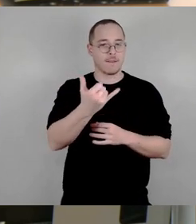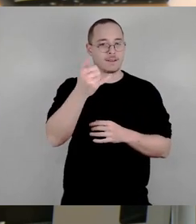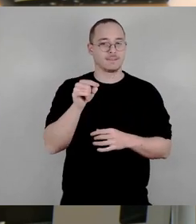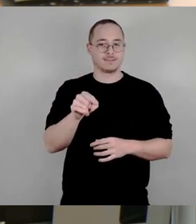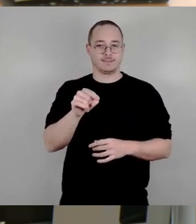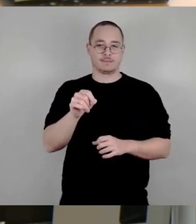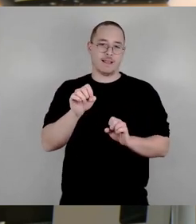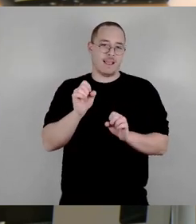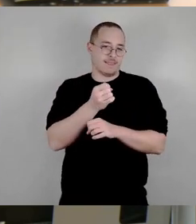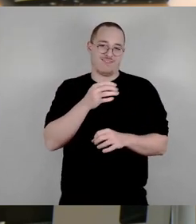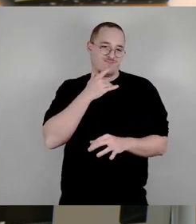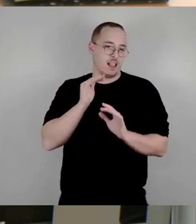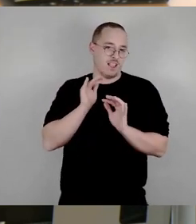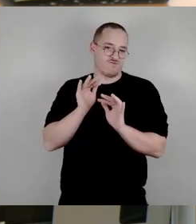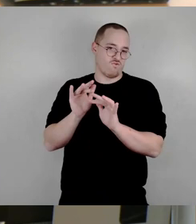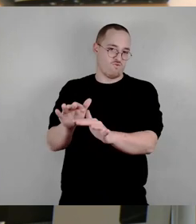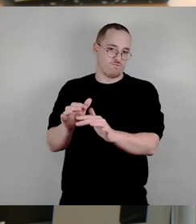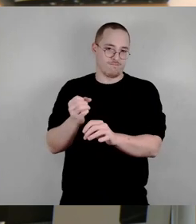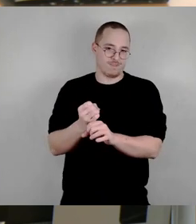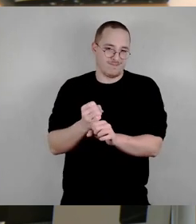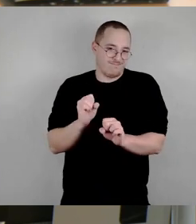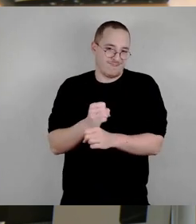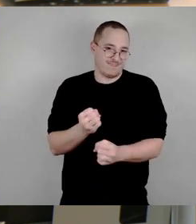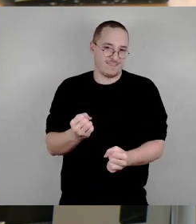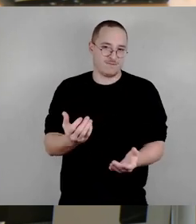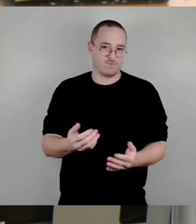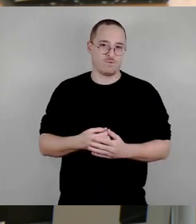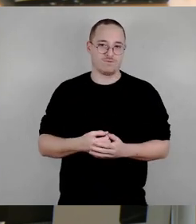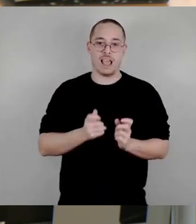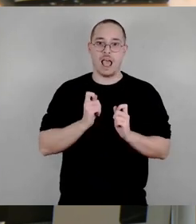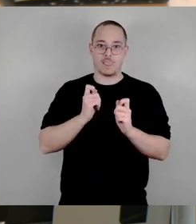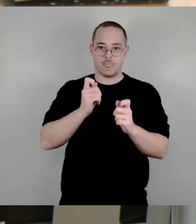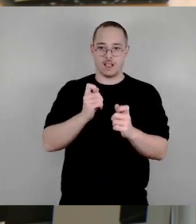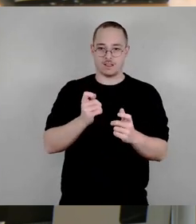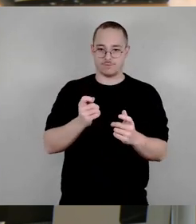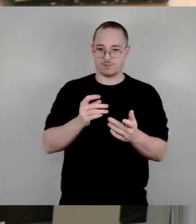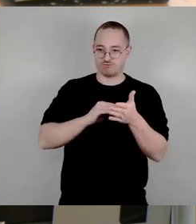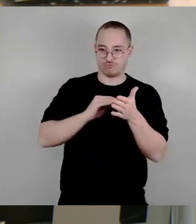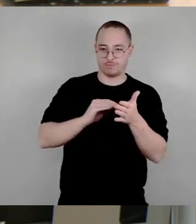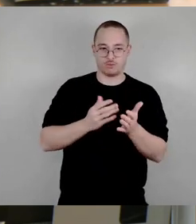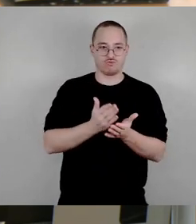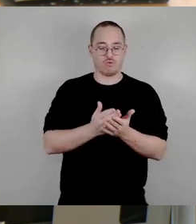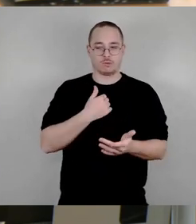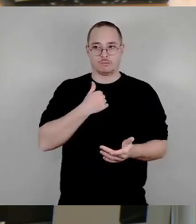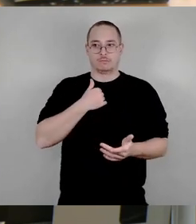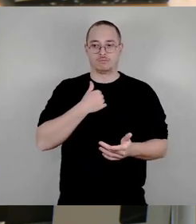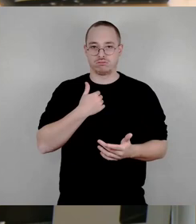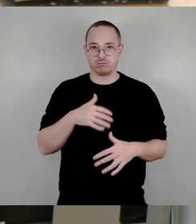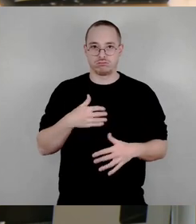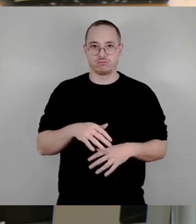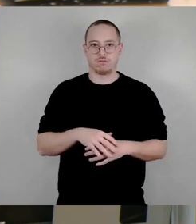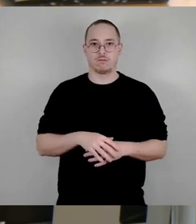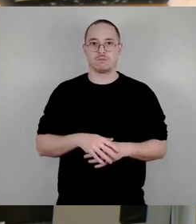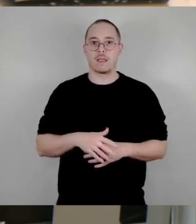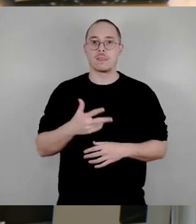und das ist ja in der Antragsbefassung schon herumgekommen, dass wir da über die 30er Jahre reden, an der Stelle, wo da wirklich